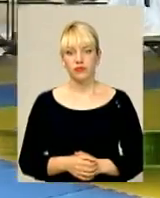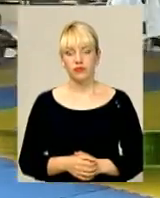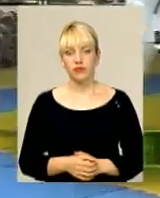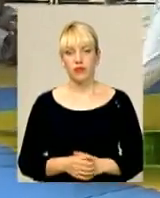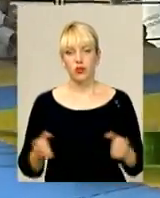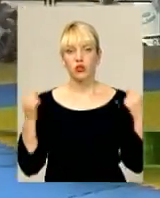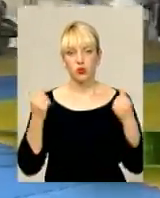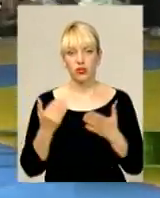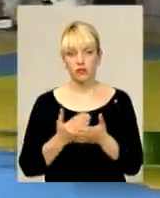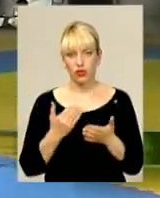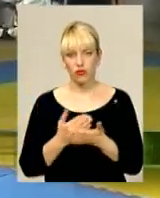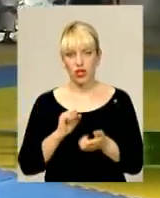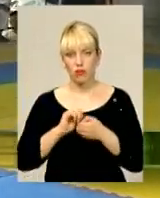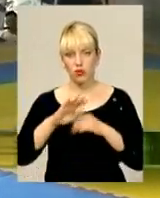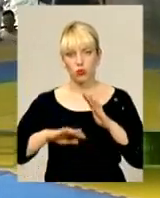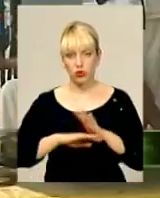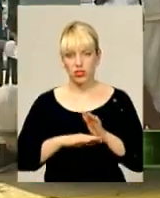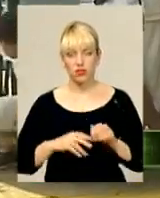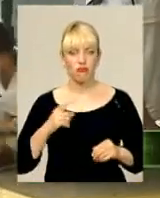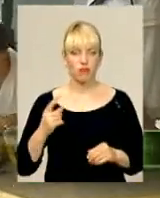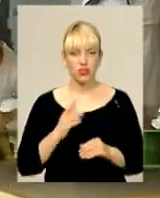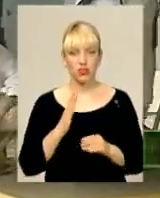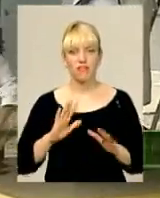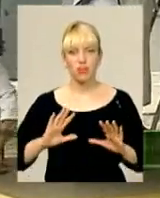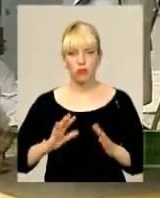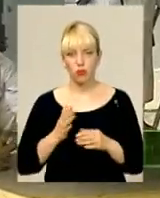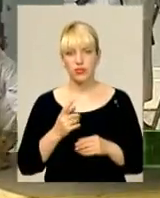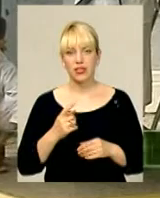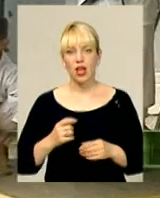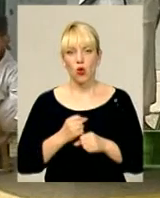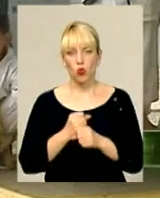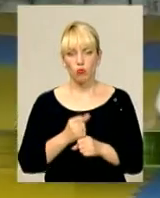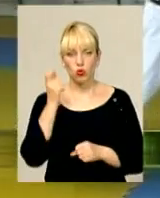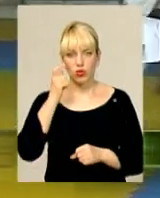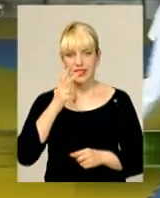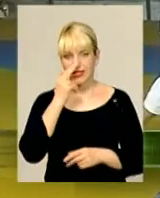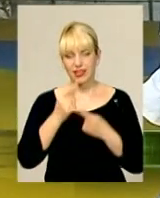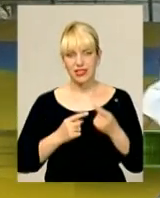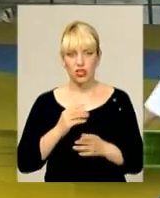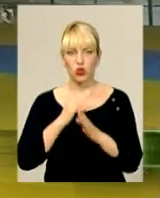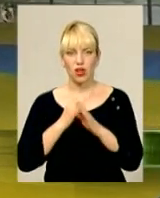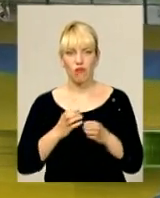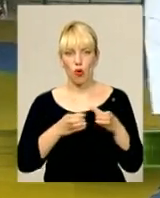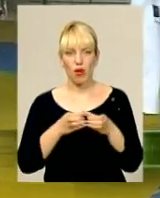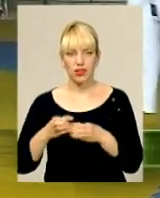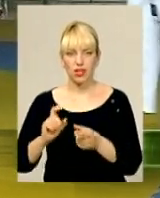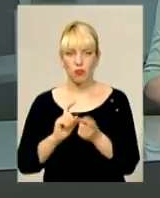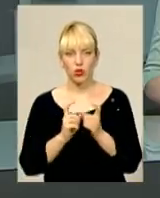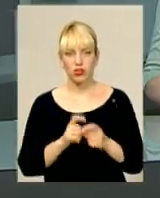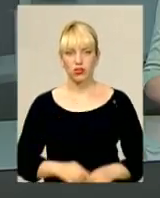Спортивні новини. У Кам'янці-Подільському вперше відбувся хубок України з традиційного карате у командних поєдинках.